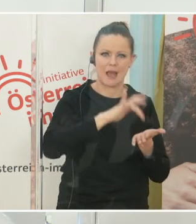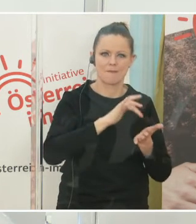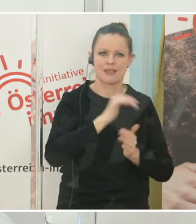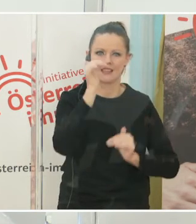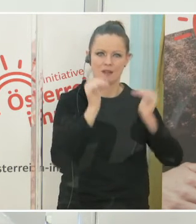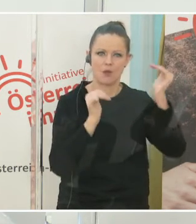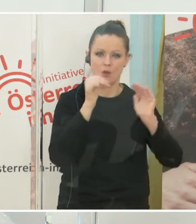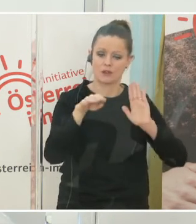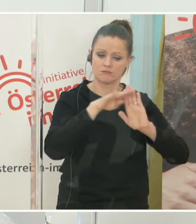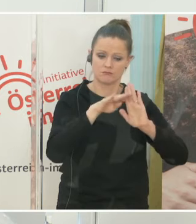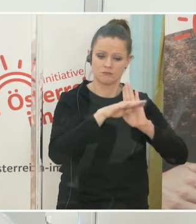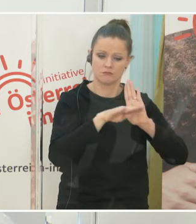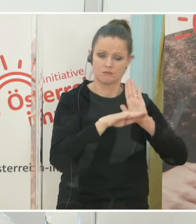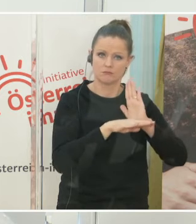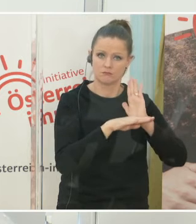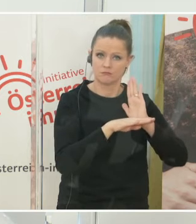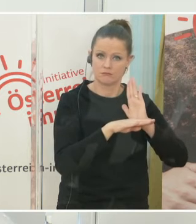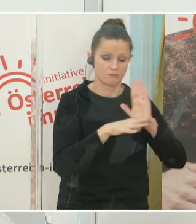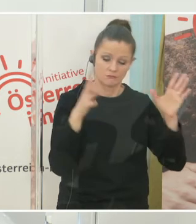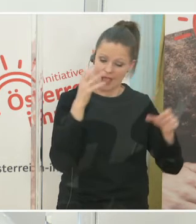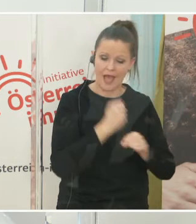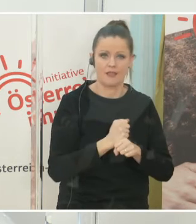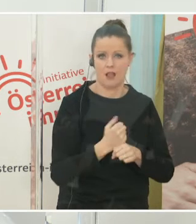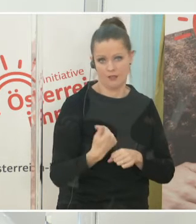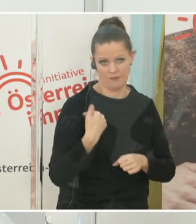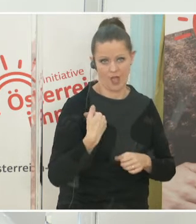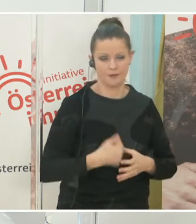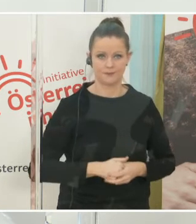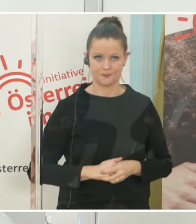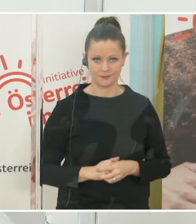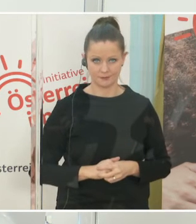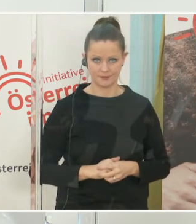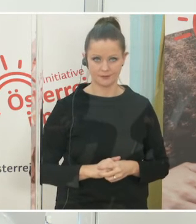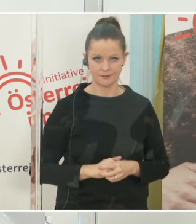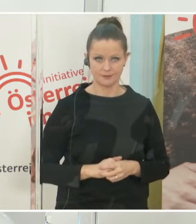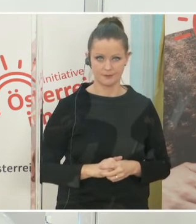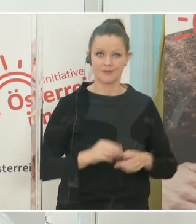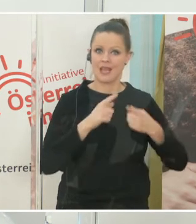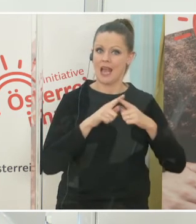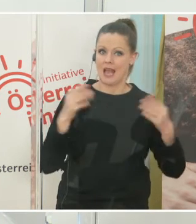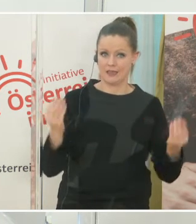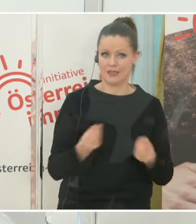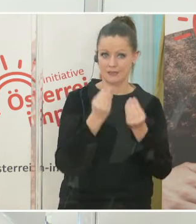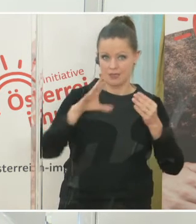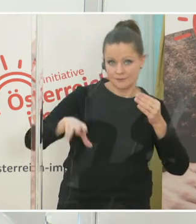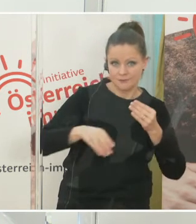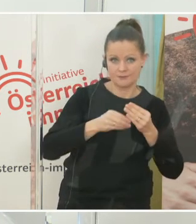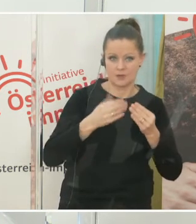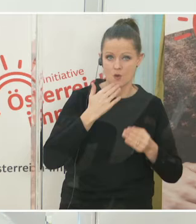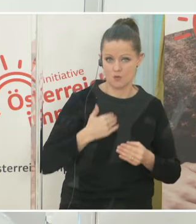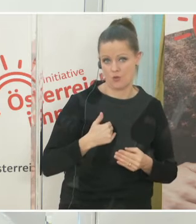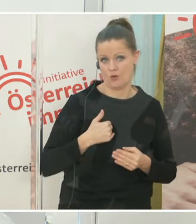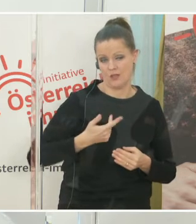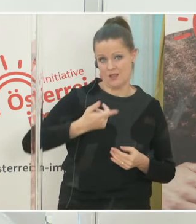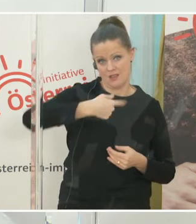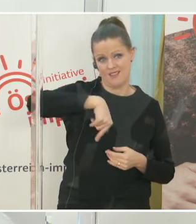Regelwerk völlig eingehalten hat. Eine andere Sache, die ich noch ergänzen möchte, auch die wird sehr